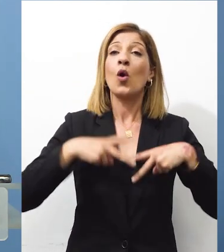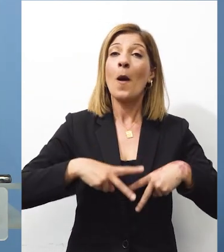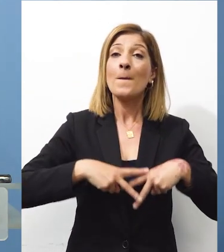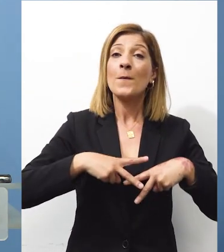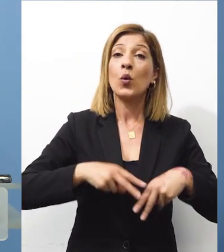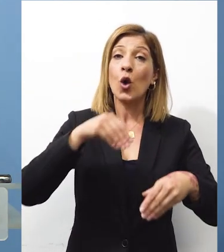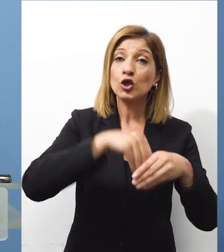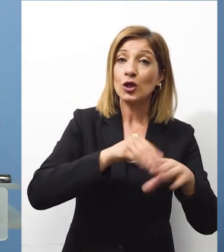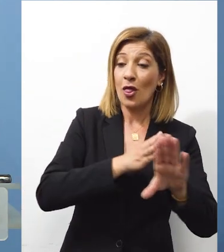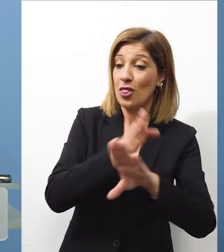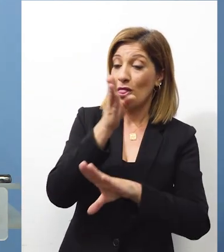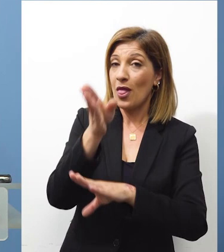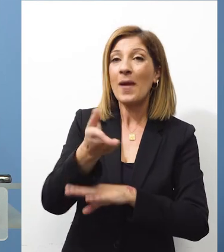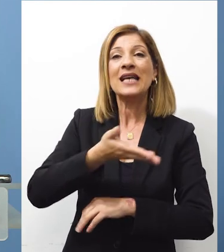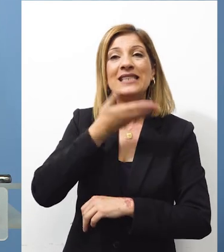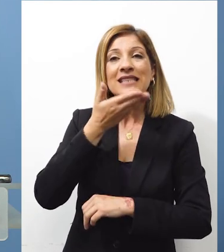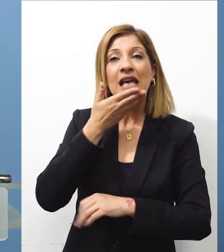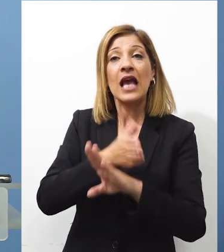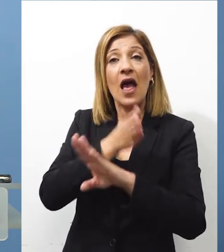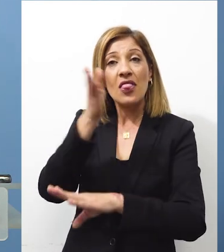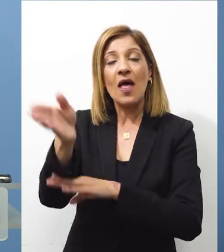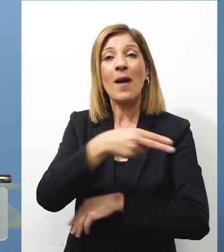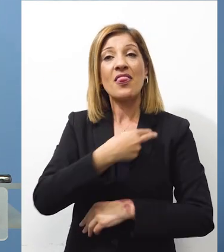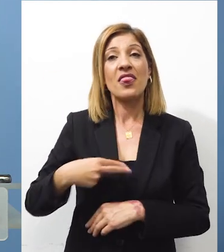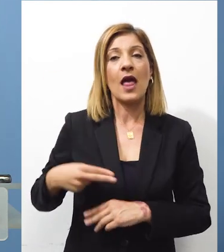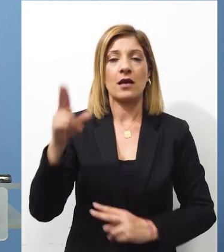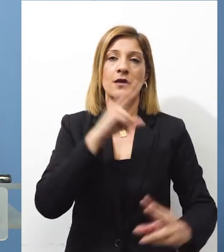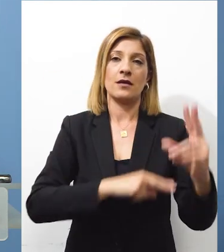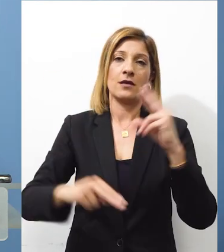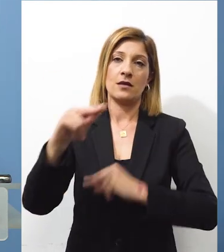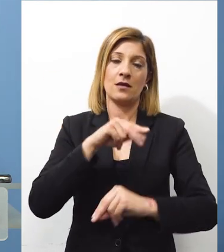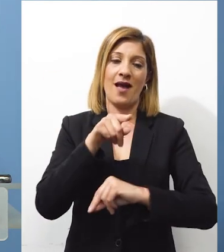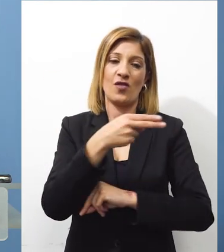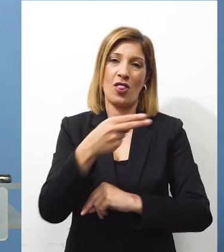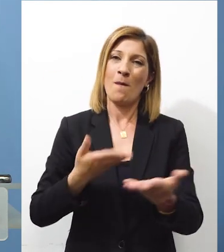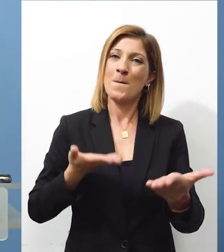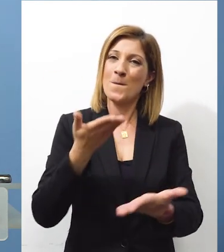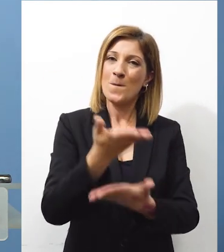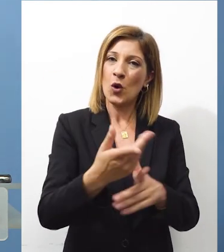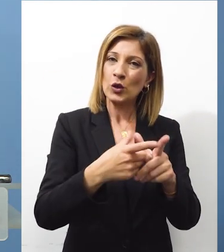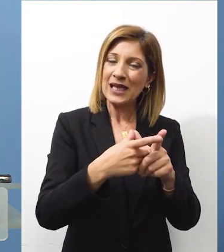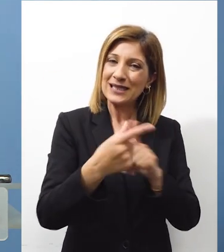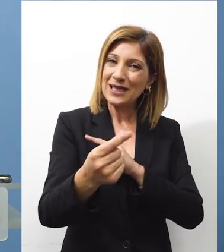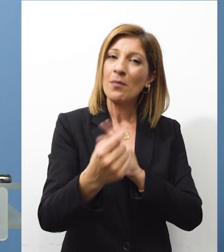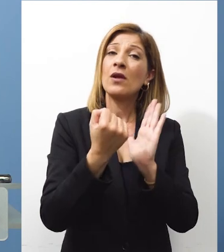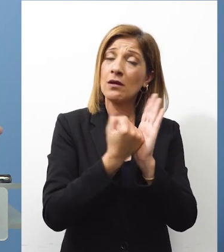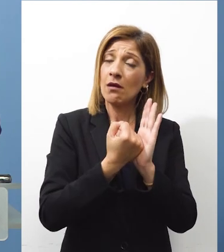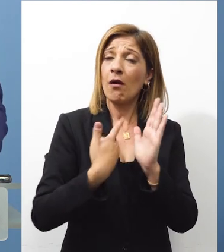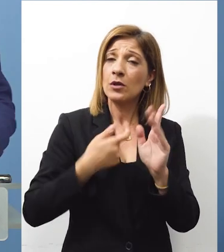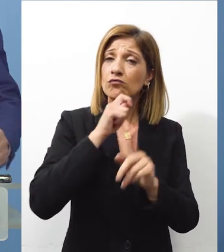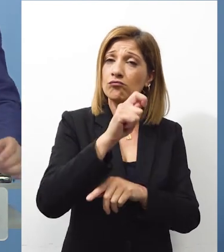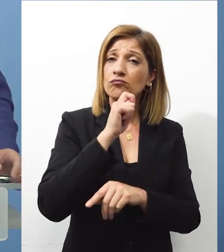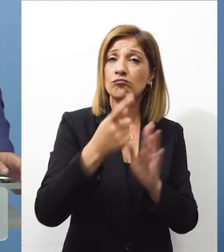μεταβεί και αύριο και μεθαύρο σε Τσεχία και Δανία για να συζητηθεί αυτή η πρόταση της Κυπριακής Δημοκρατίας και είναι ένα από τα ζητήματα τα οποία θέτουμε